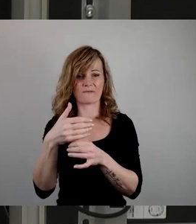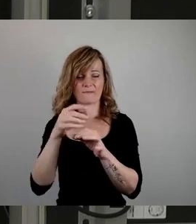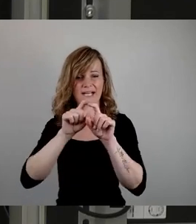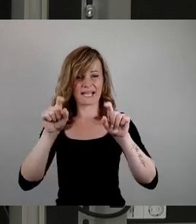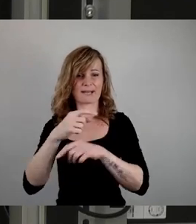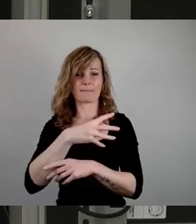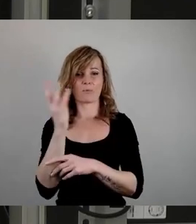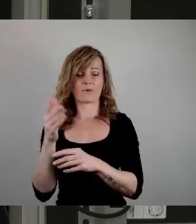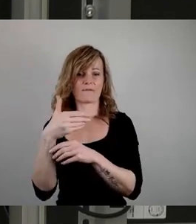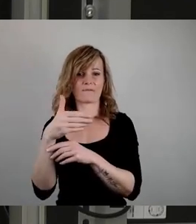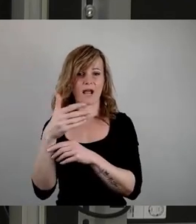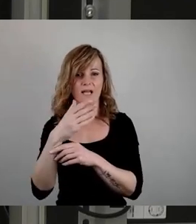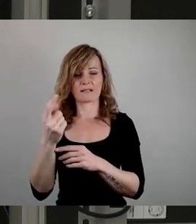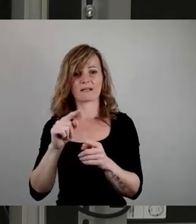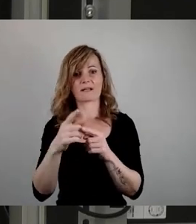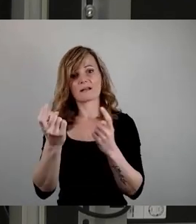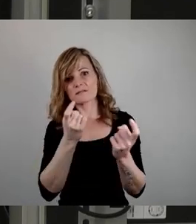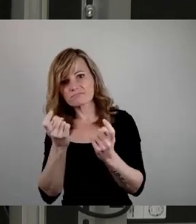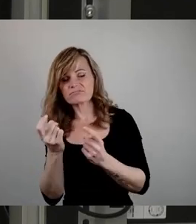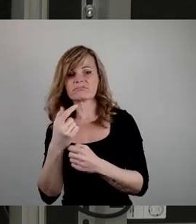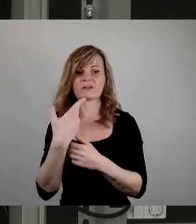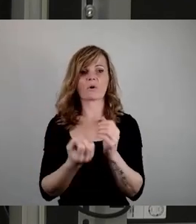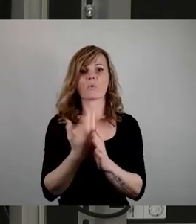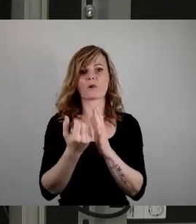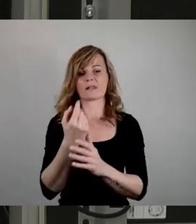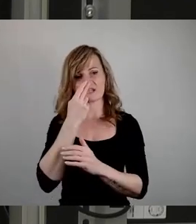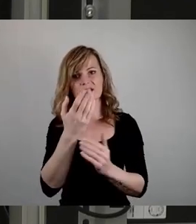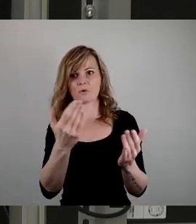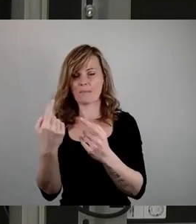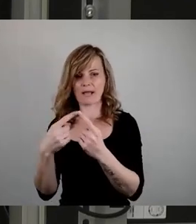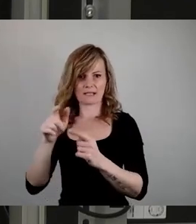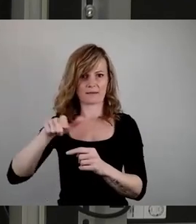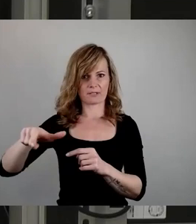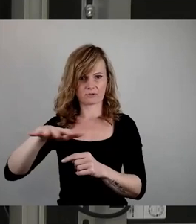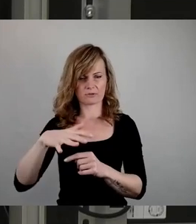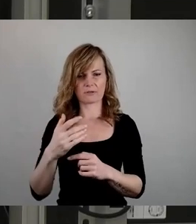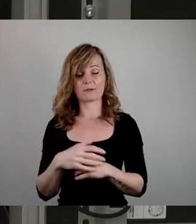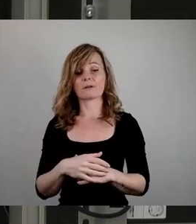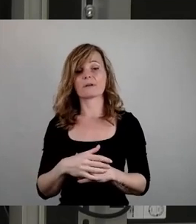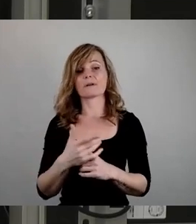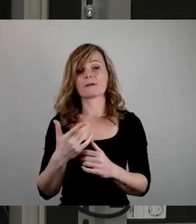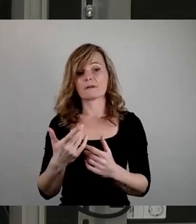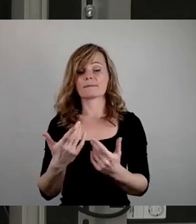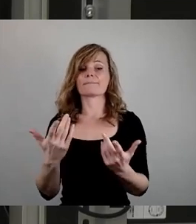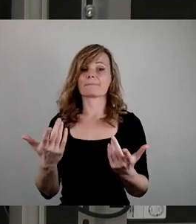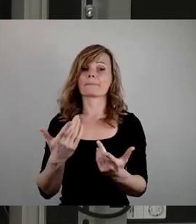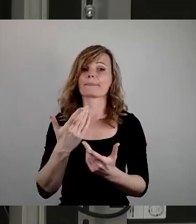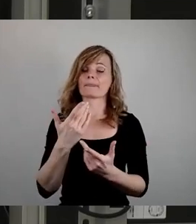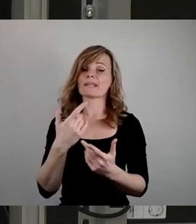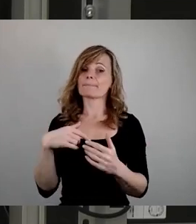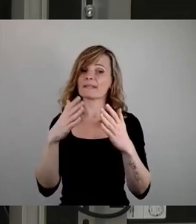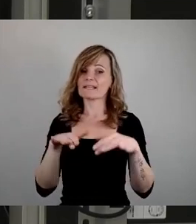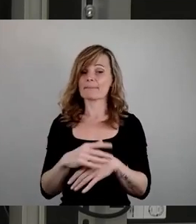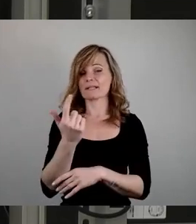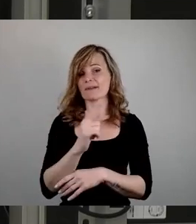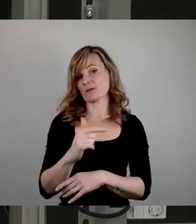Jüdisches Leben gehört heute zu Dresden, stellen die Grünen der aktuellen Stunde voran. Das freut mich sehr, denn schon im Dezember 2020